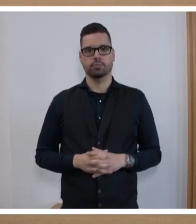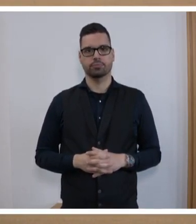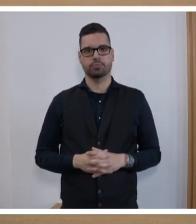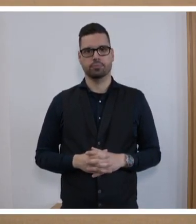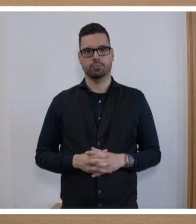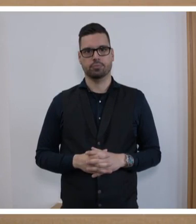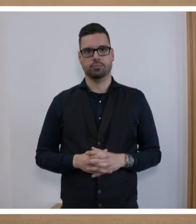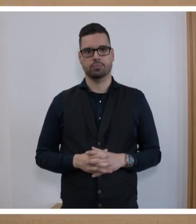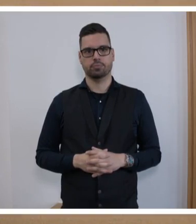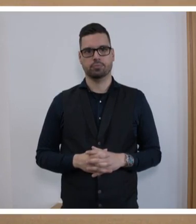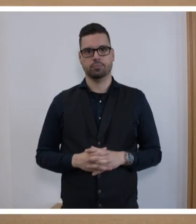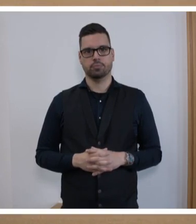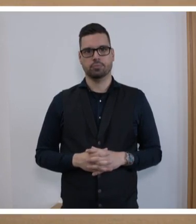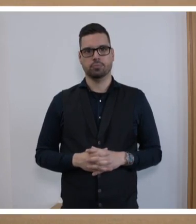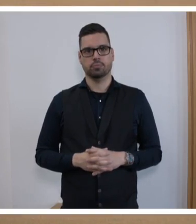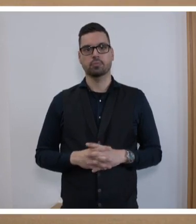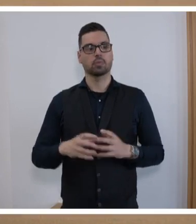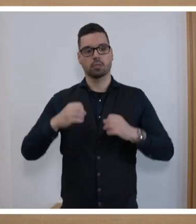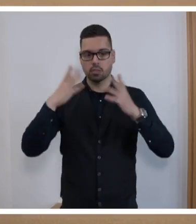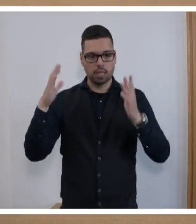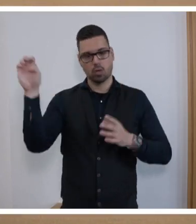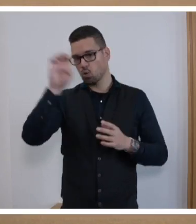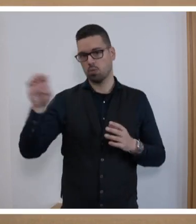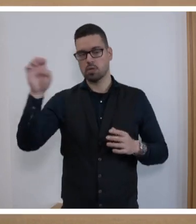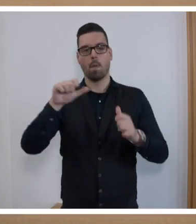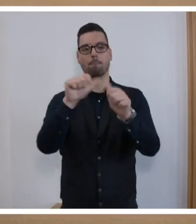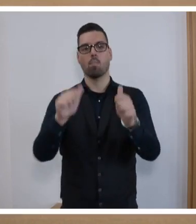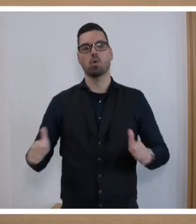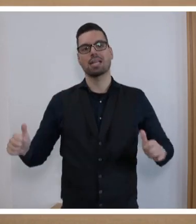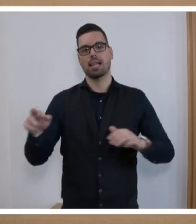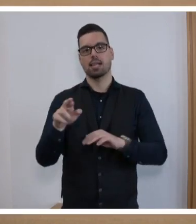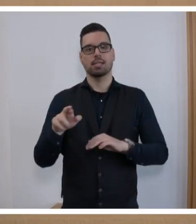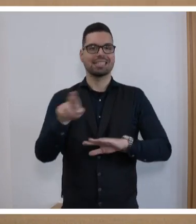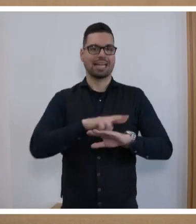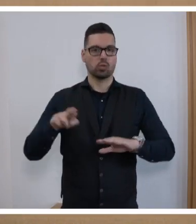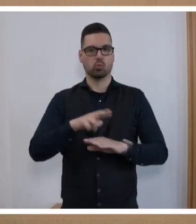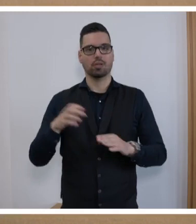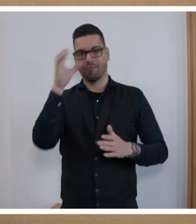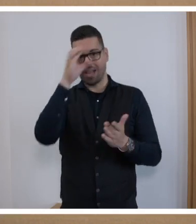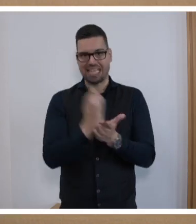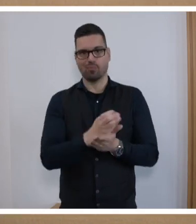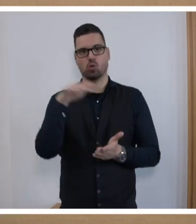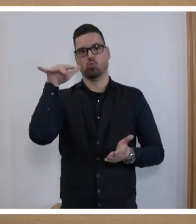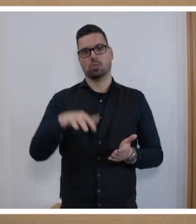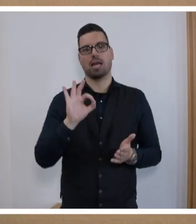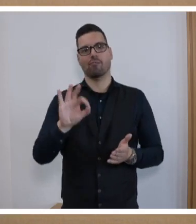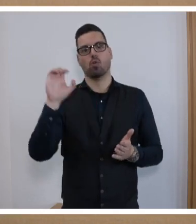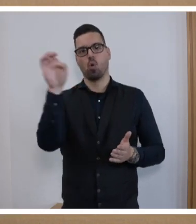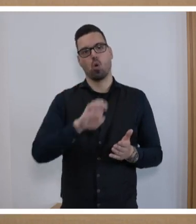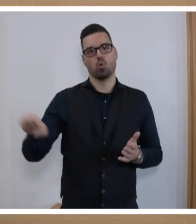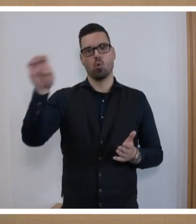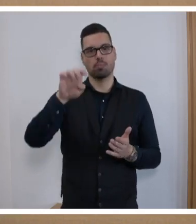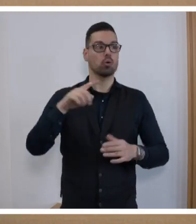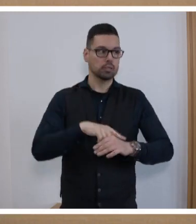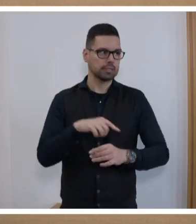Wir sind uns einig darin, dass wir als europäische Modellregion eine besondere Verantwortung für Europa haben. Gerade in